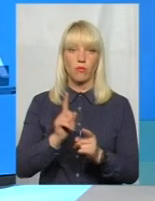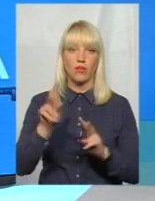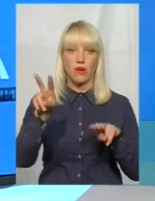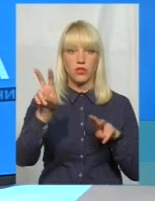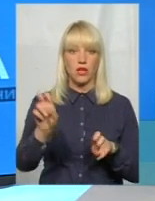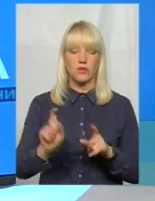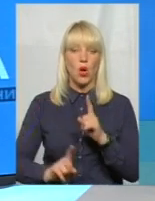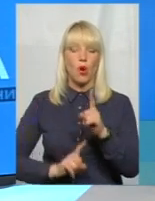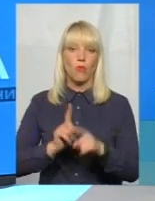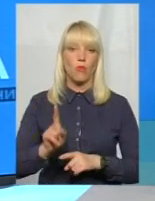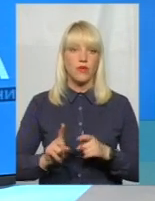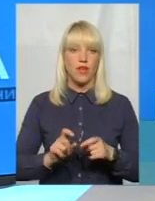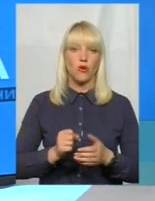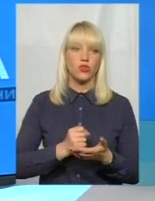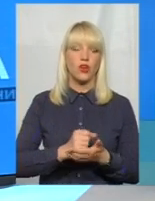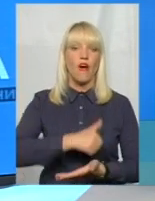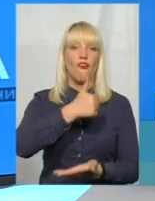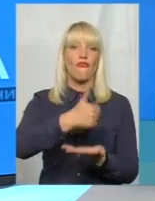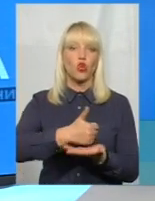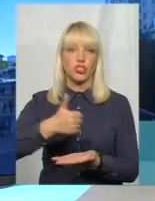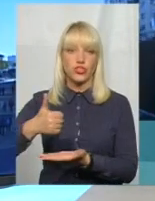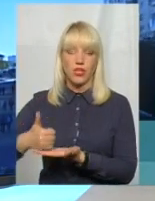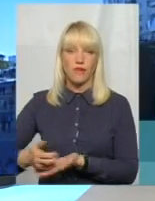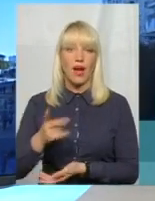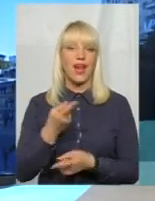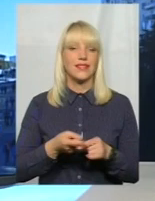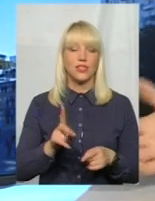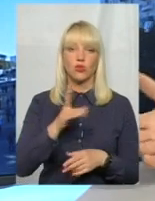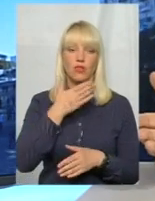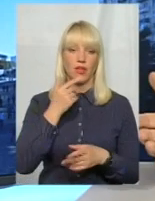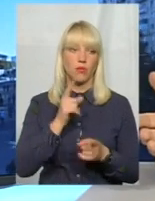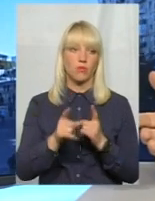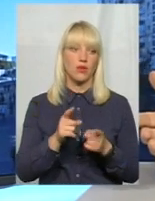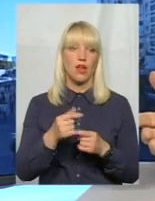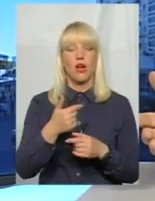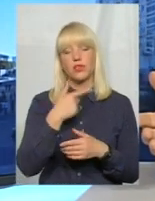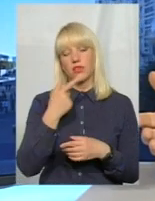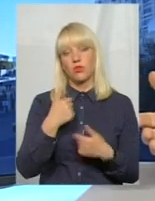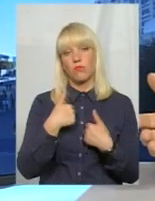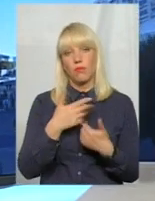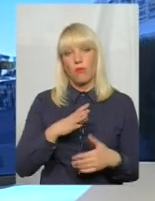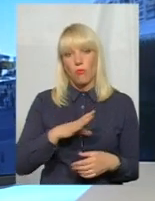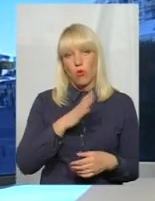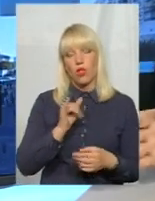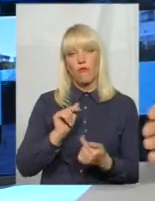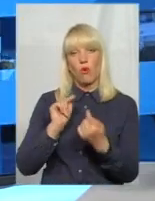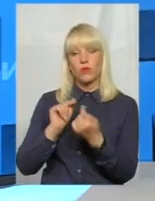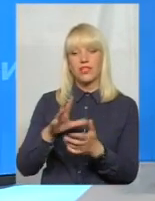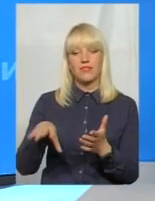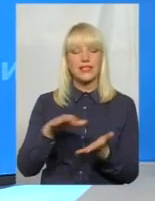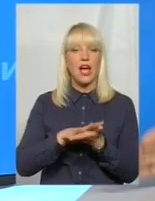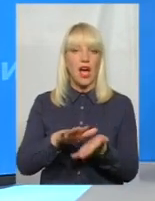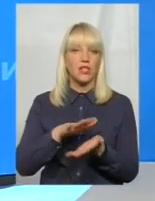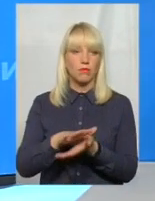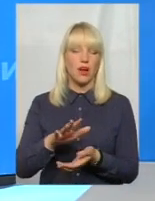поміняють вождів, а ті, що не поміняють, скажуть, а ми були в опозиції. І все, ганьба, все погане,